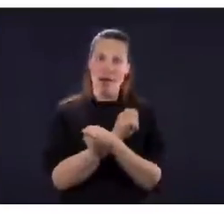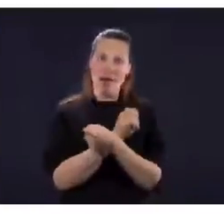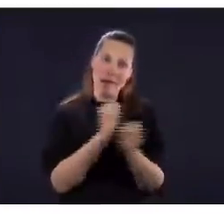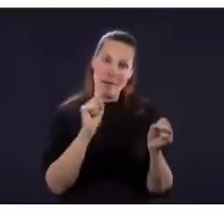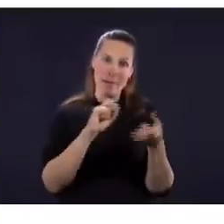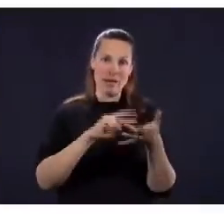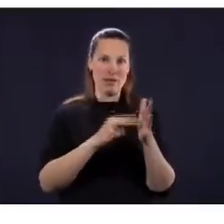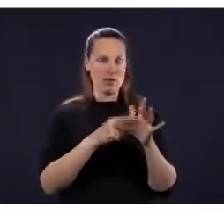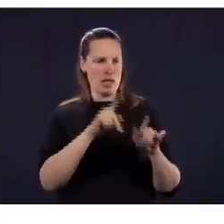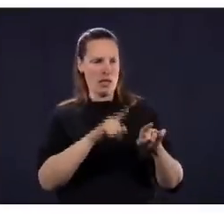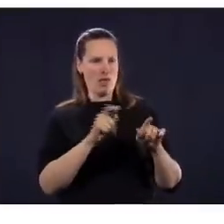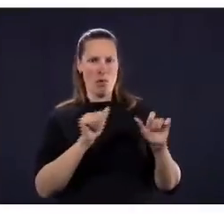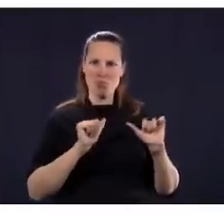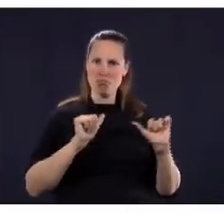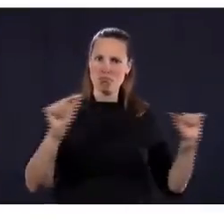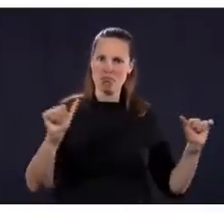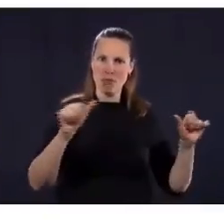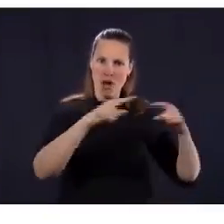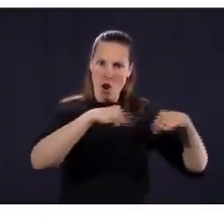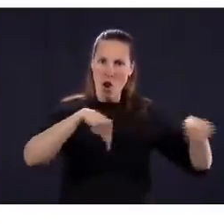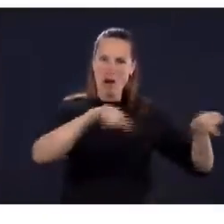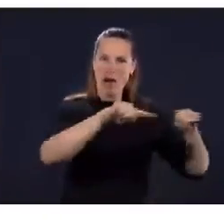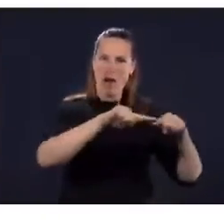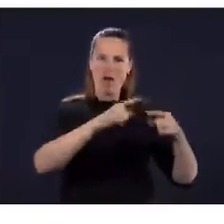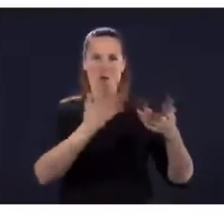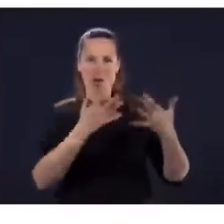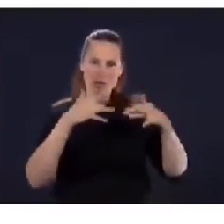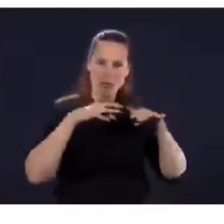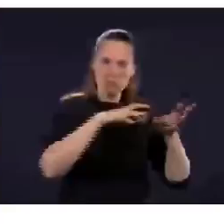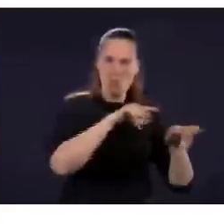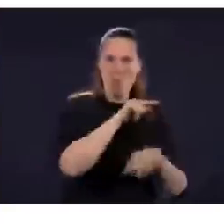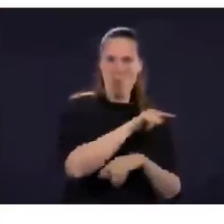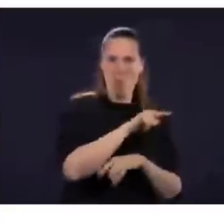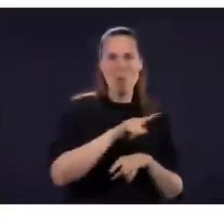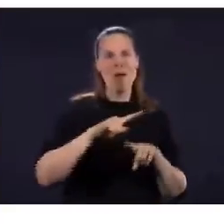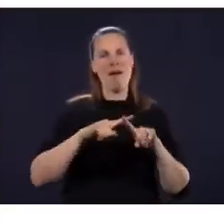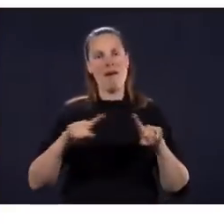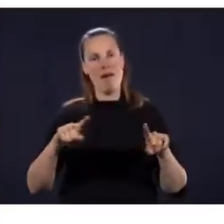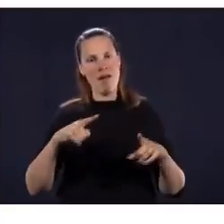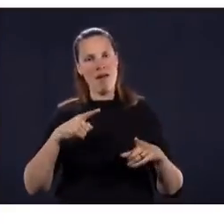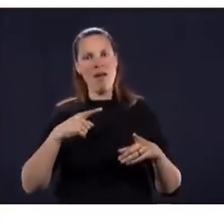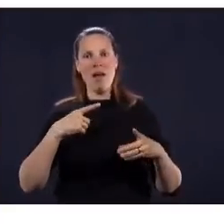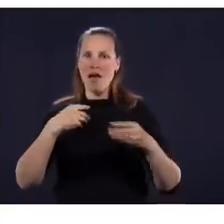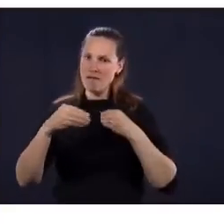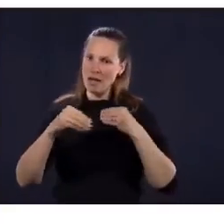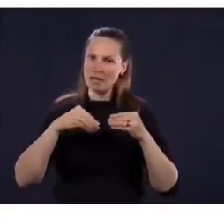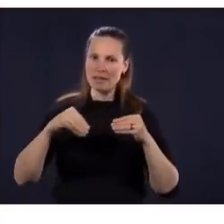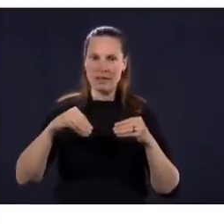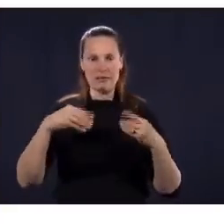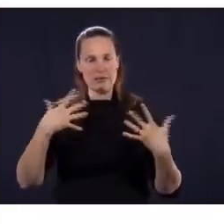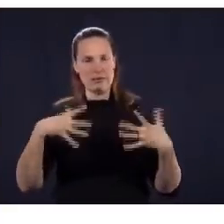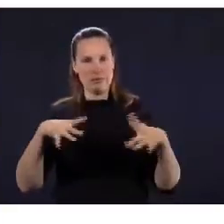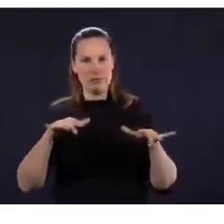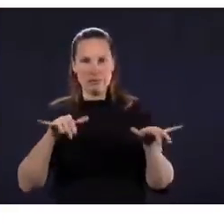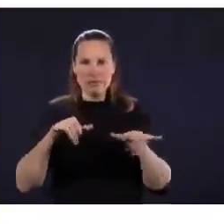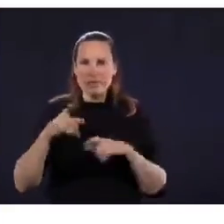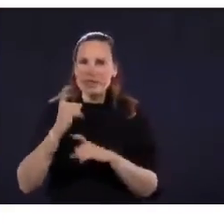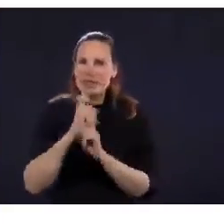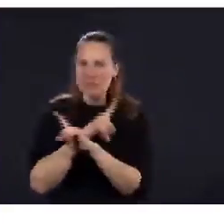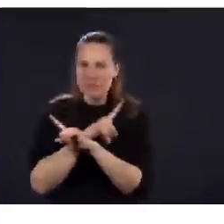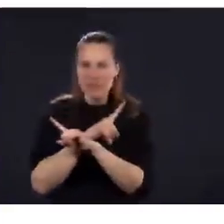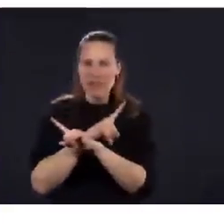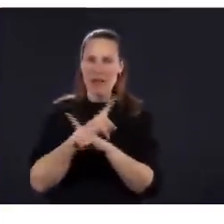indulgents. On va s'ajuster, mais tout le monde est de bonne foi. Tout le monde essaie d'être débrouillard dans ses façons